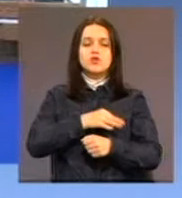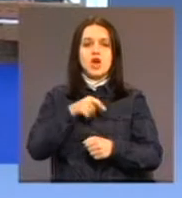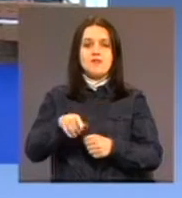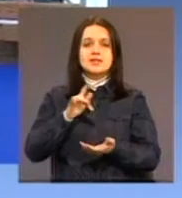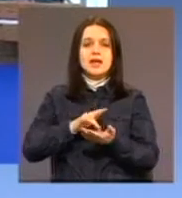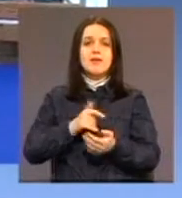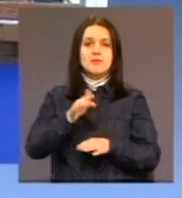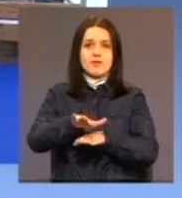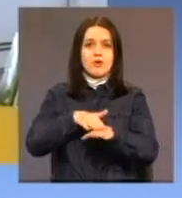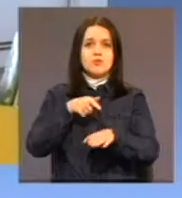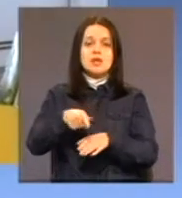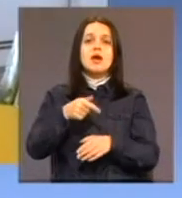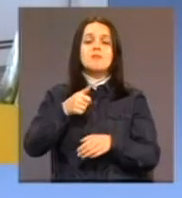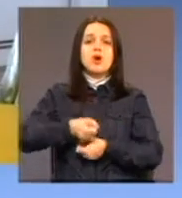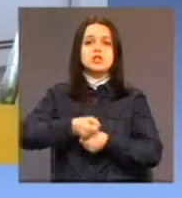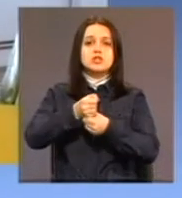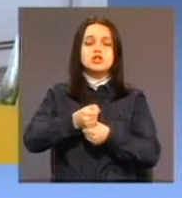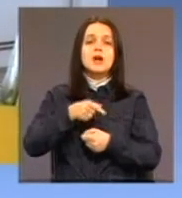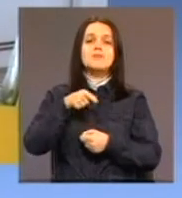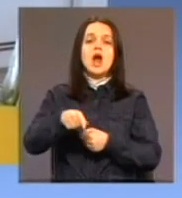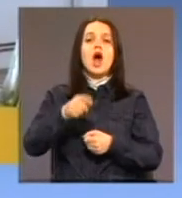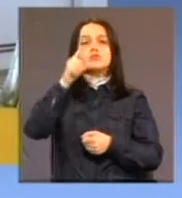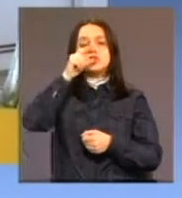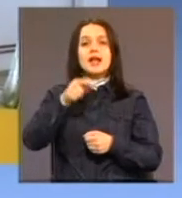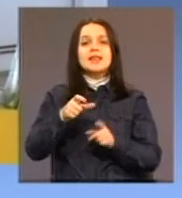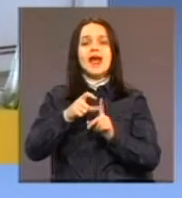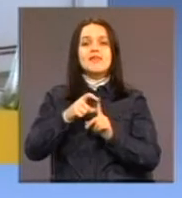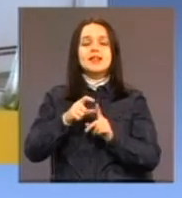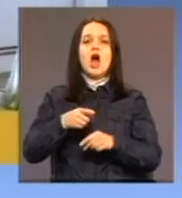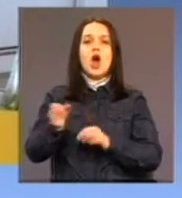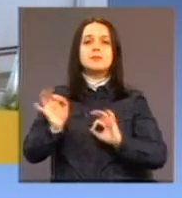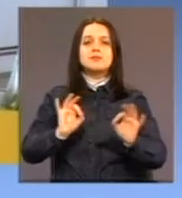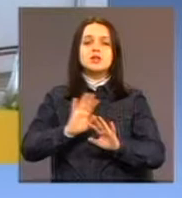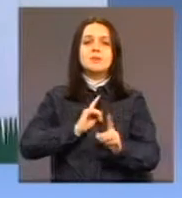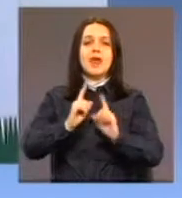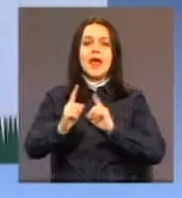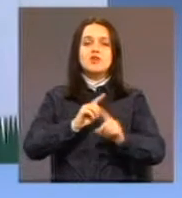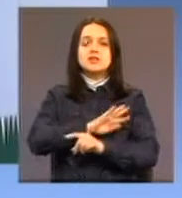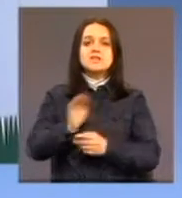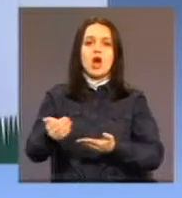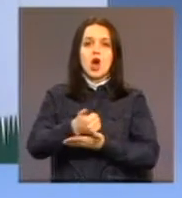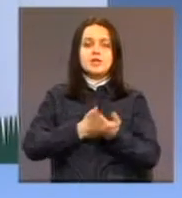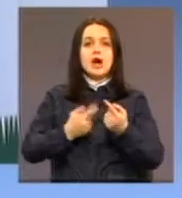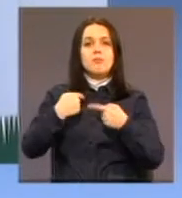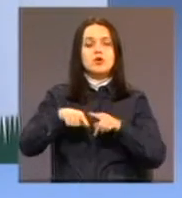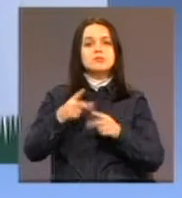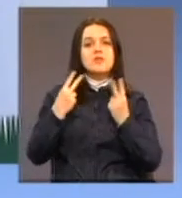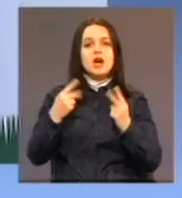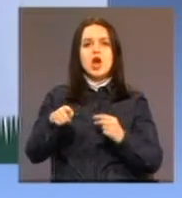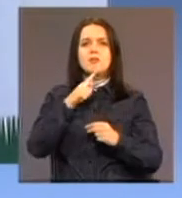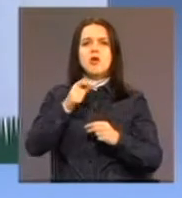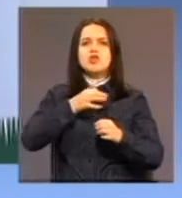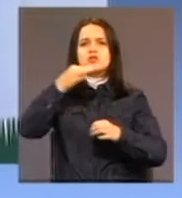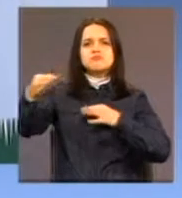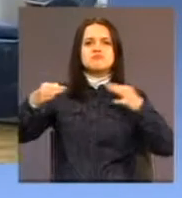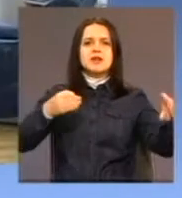otvaranja, opština Derventa obezbeđuje prevoz za sve korisnike dnevnog centra, što je posebno važno onima koji dolaze iz okolnih sela.